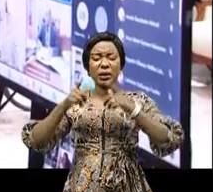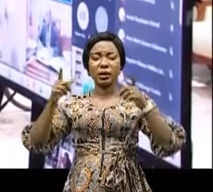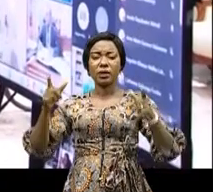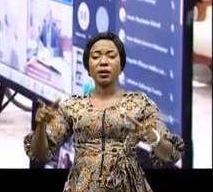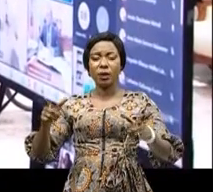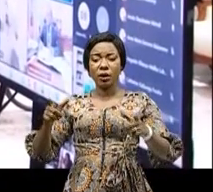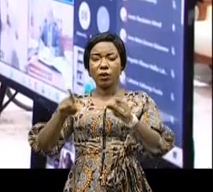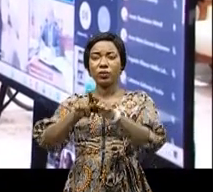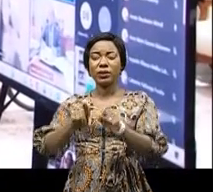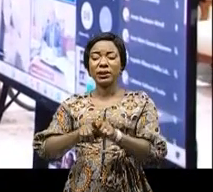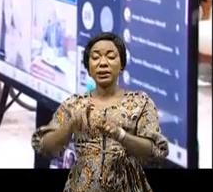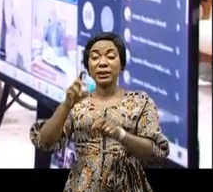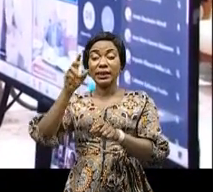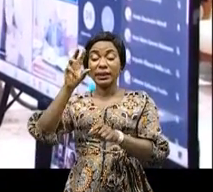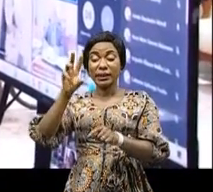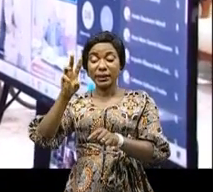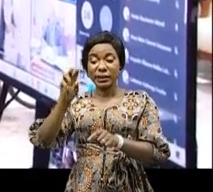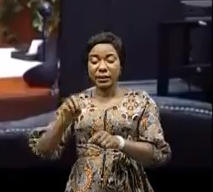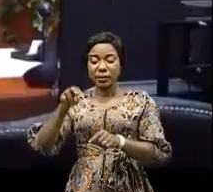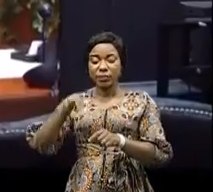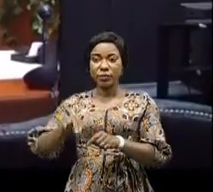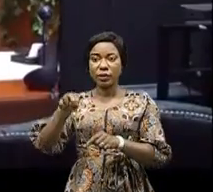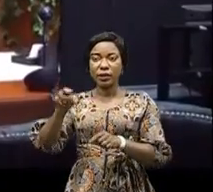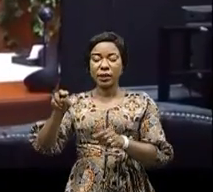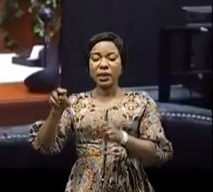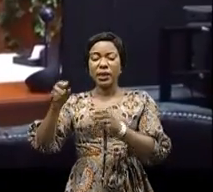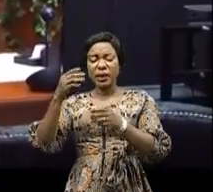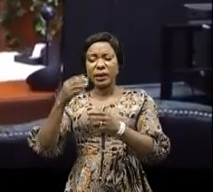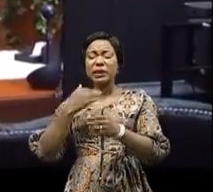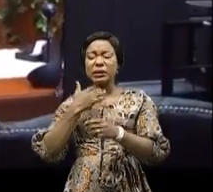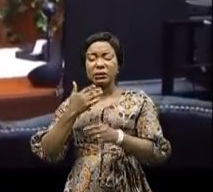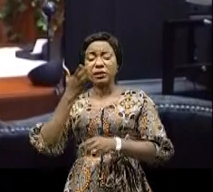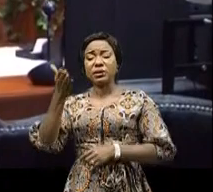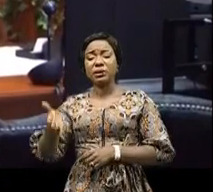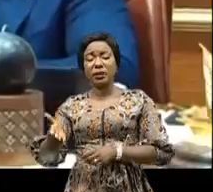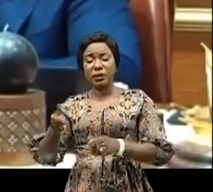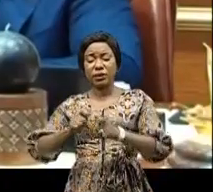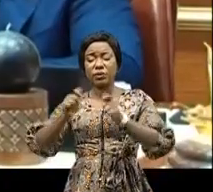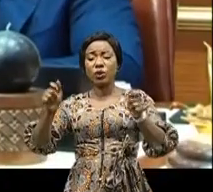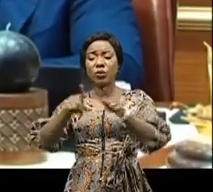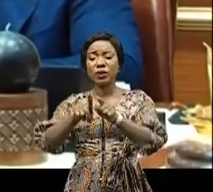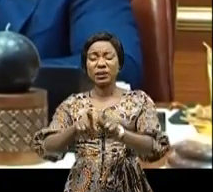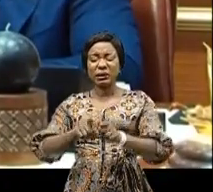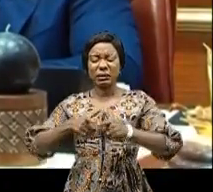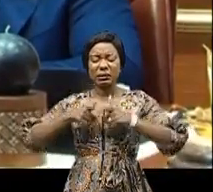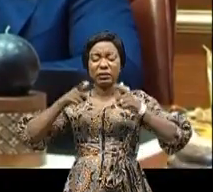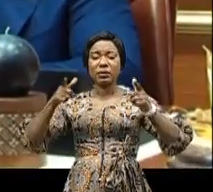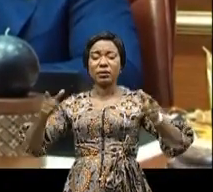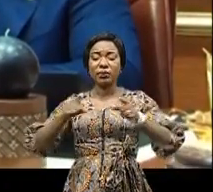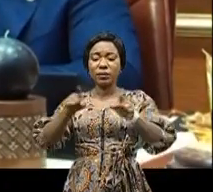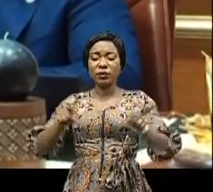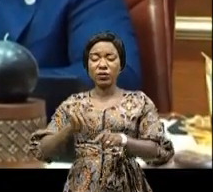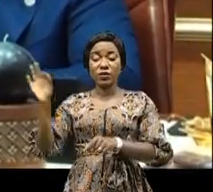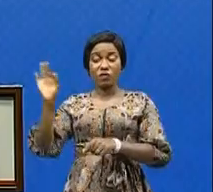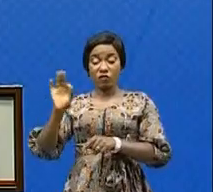avec près de 30 milliards de tonnes de carbone séquestré dans le tourbillère, mais également une grande étendue des savannes